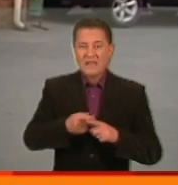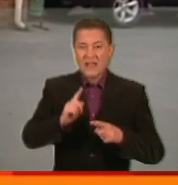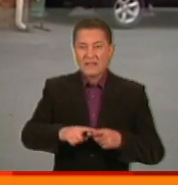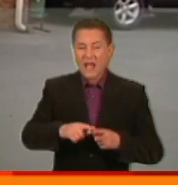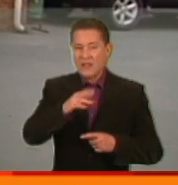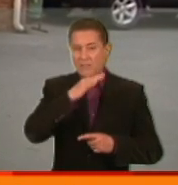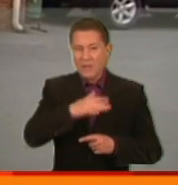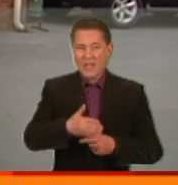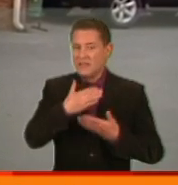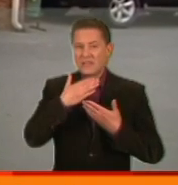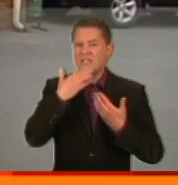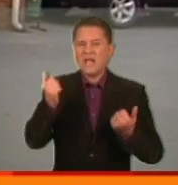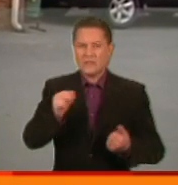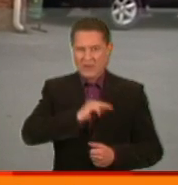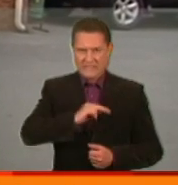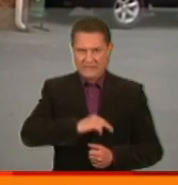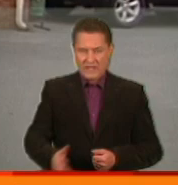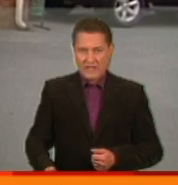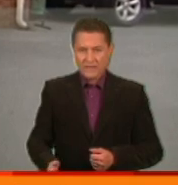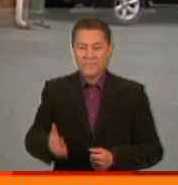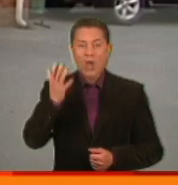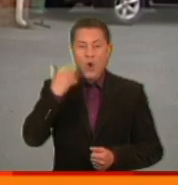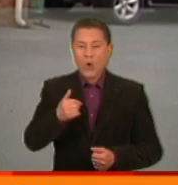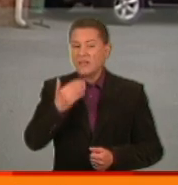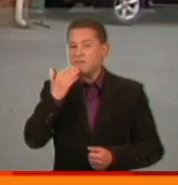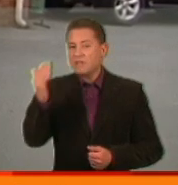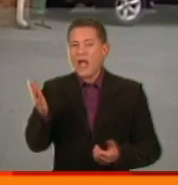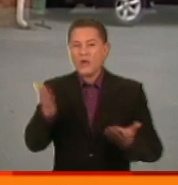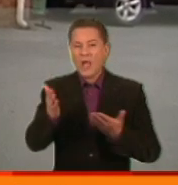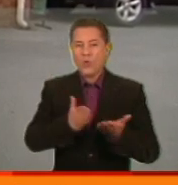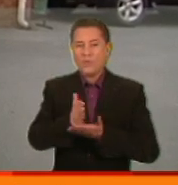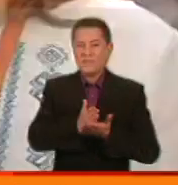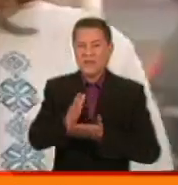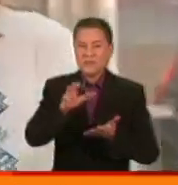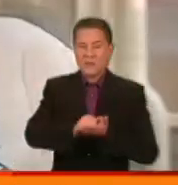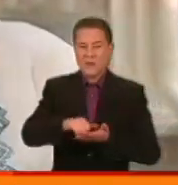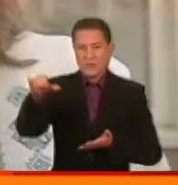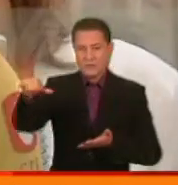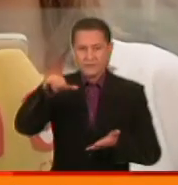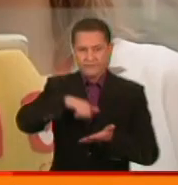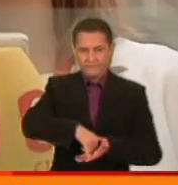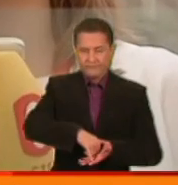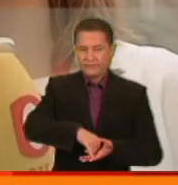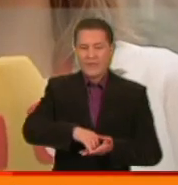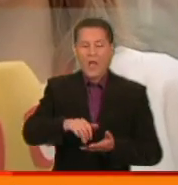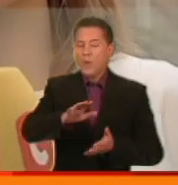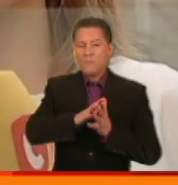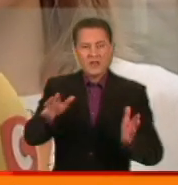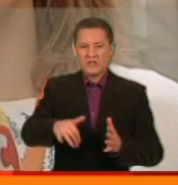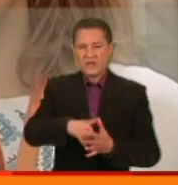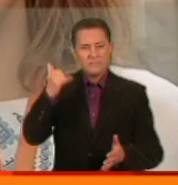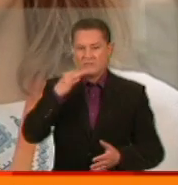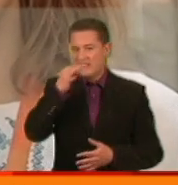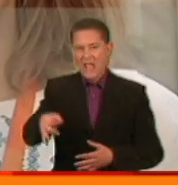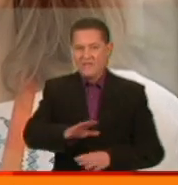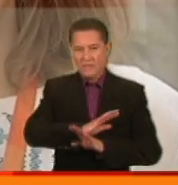щось немає. Коли ж питаю, яку посаду вона обіймає в компанії, так і дає слугавку. І більше її не бере.